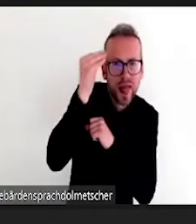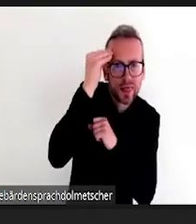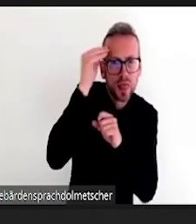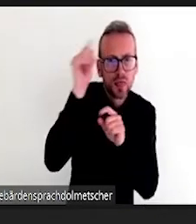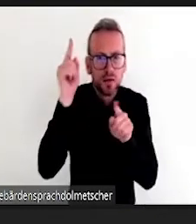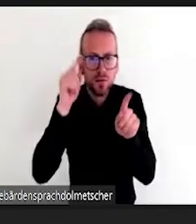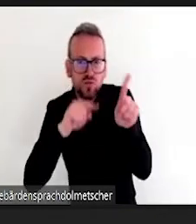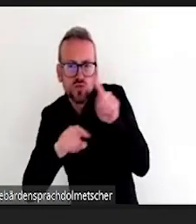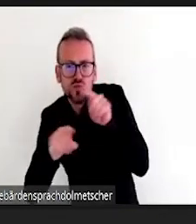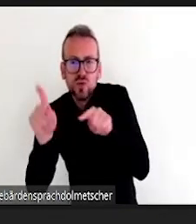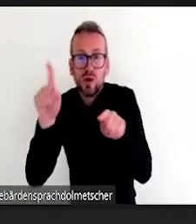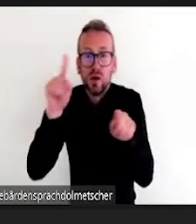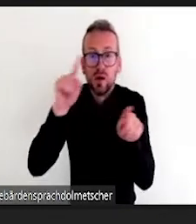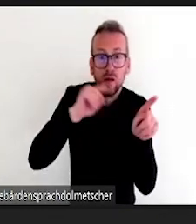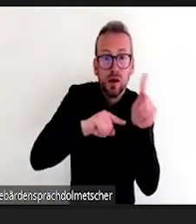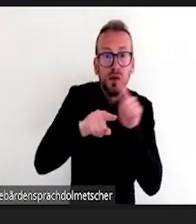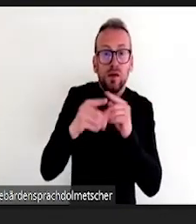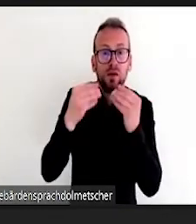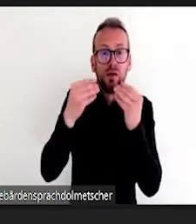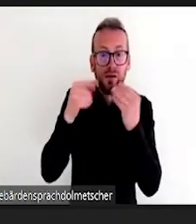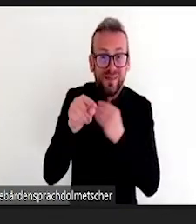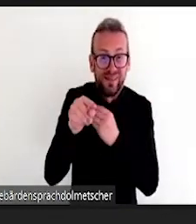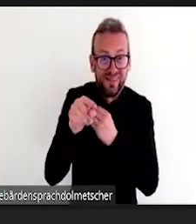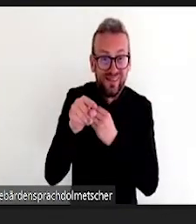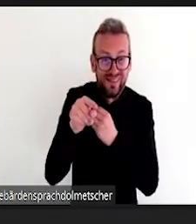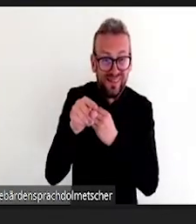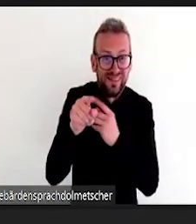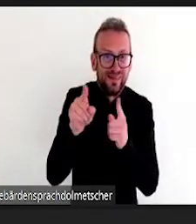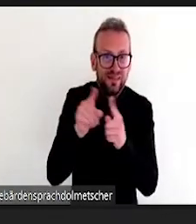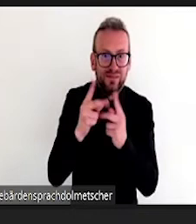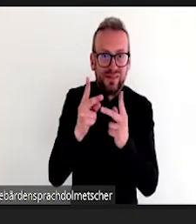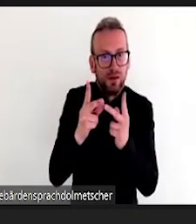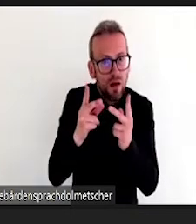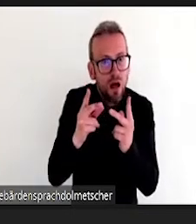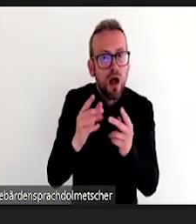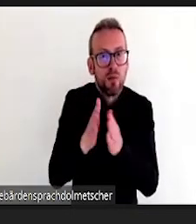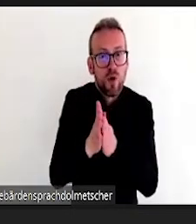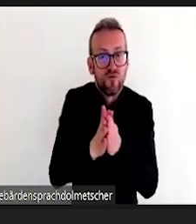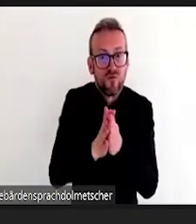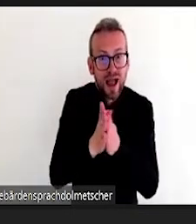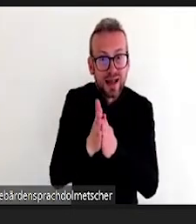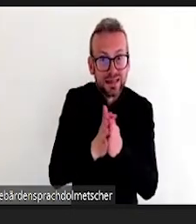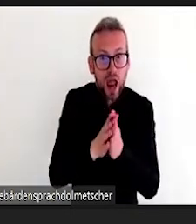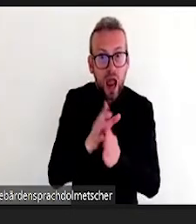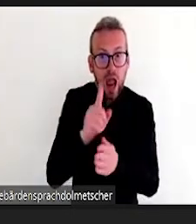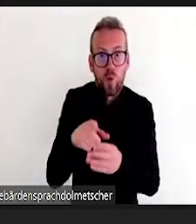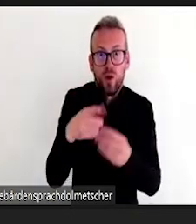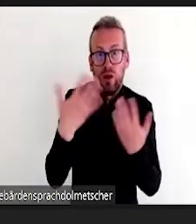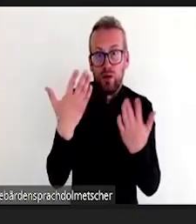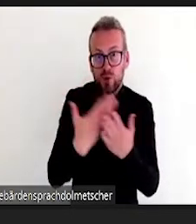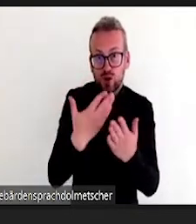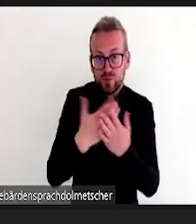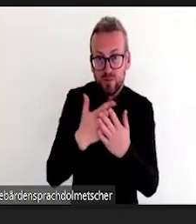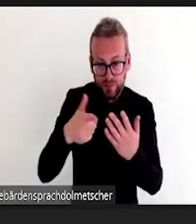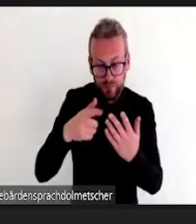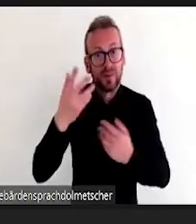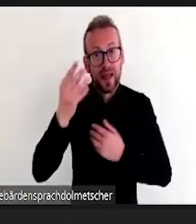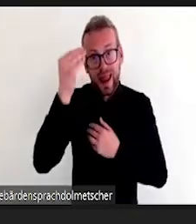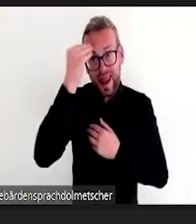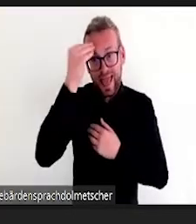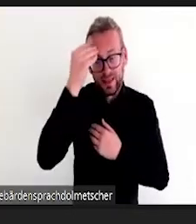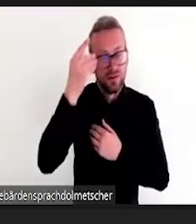Das kennen Sie mit Sicherheit auch. Und das ist genau dieser Aspekt, dass wir online nochmal ganz besondere Herausforderungen haben, diese